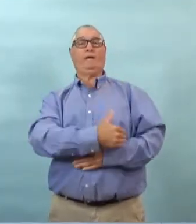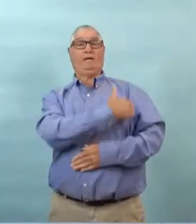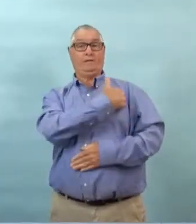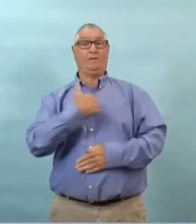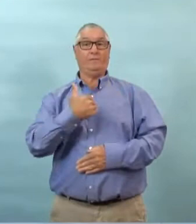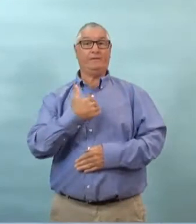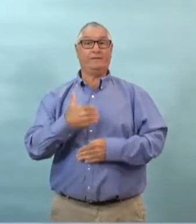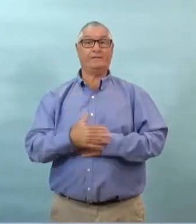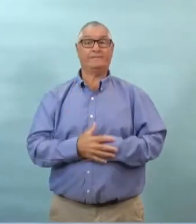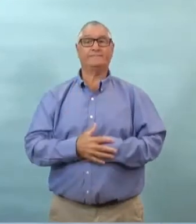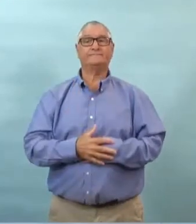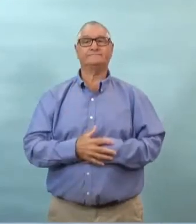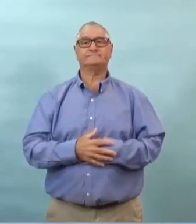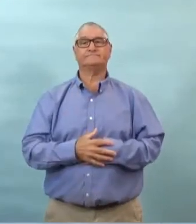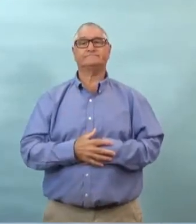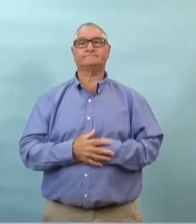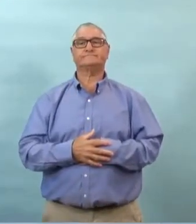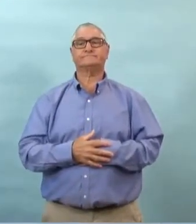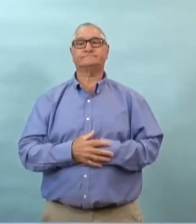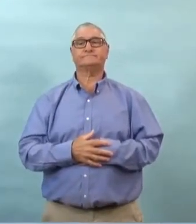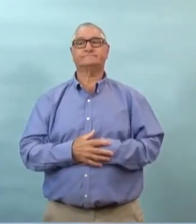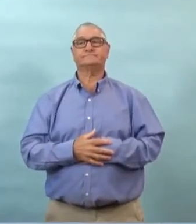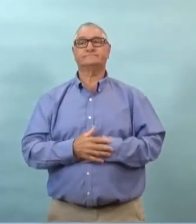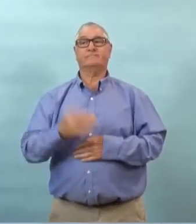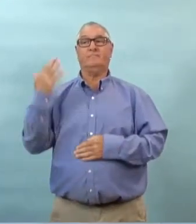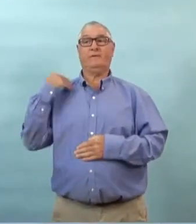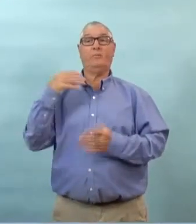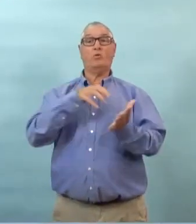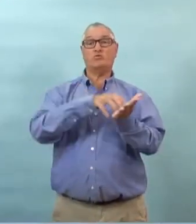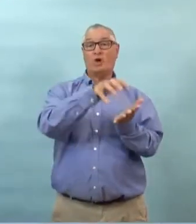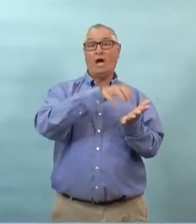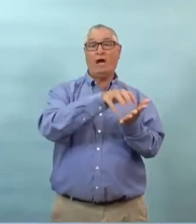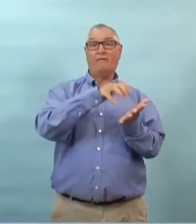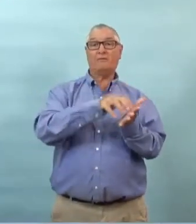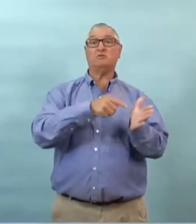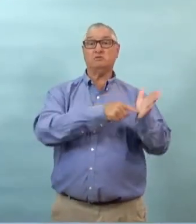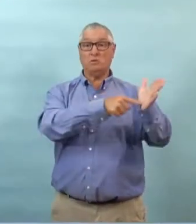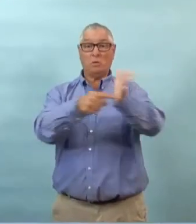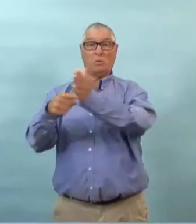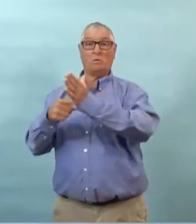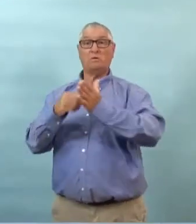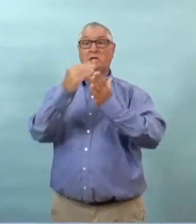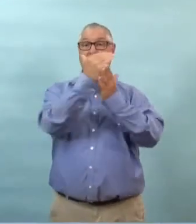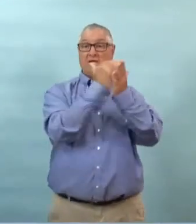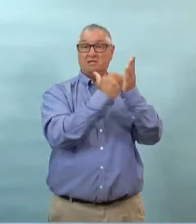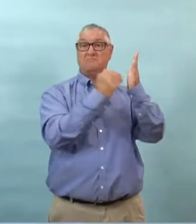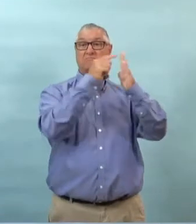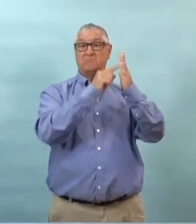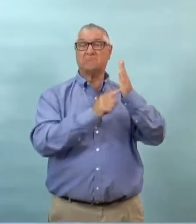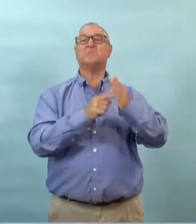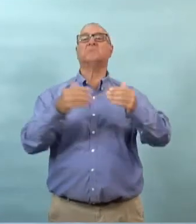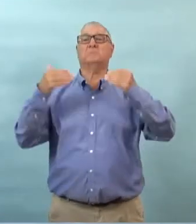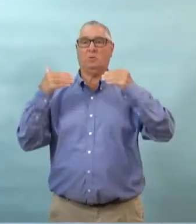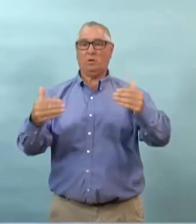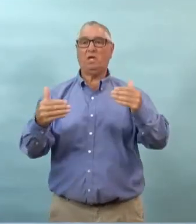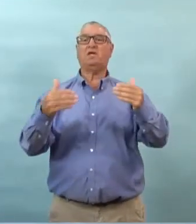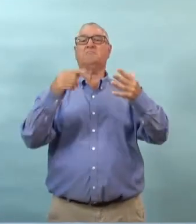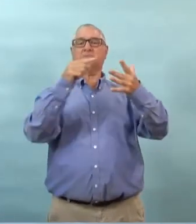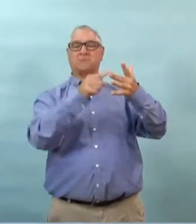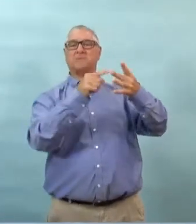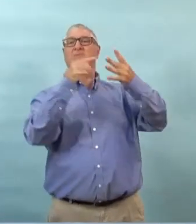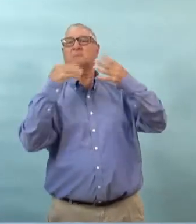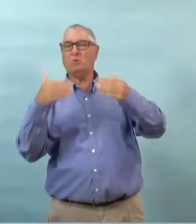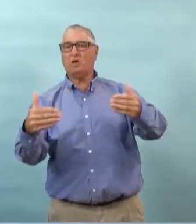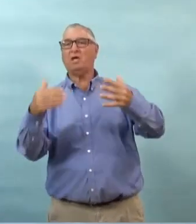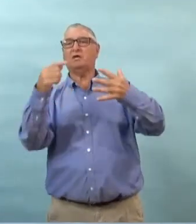de redémarrage du manitoba et les gens savent que il ya des choses qui avaient été proposées et que nous avons décidé